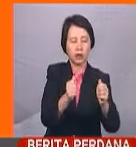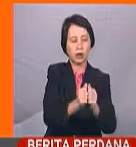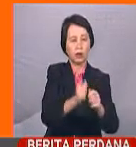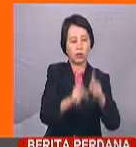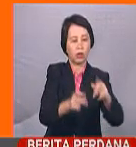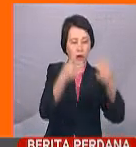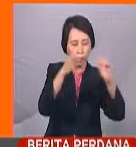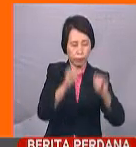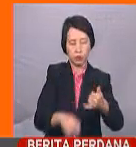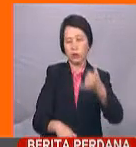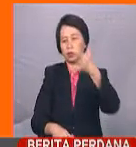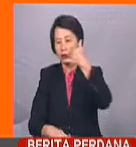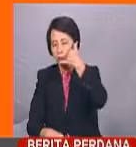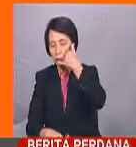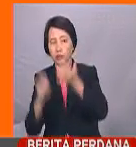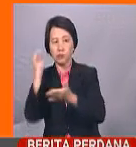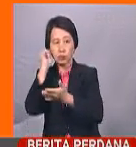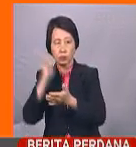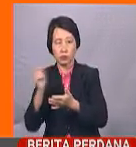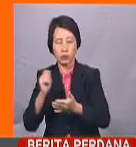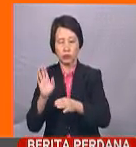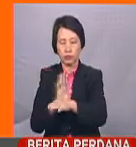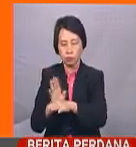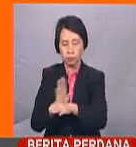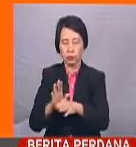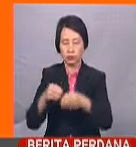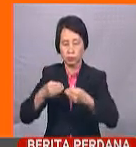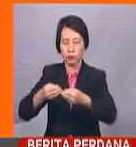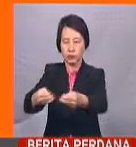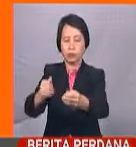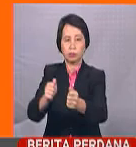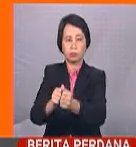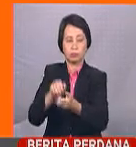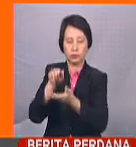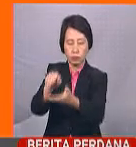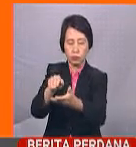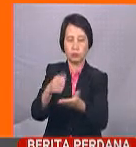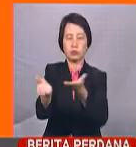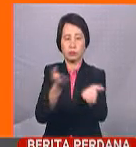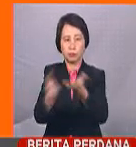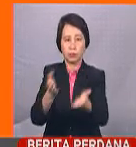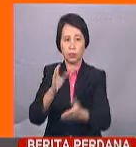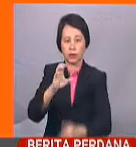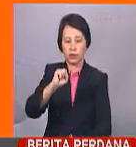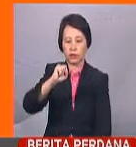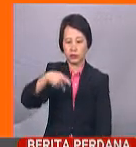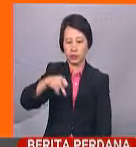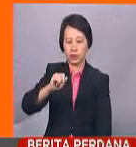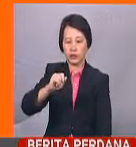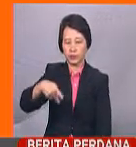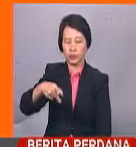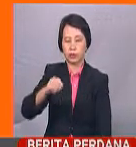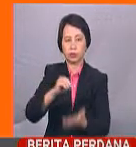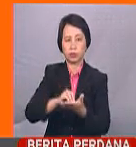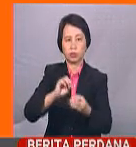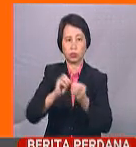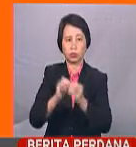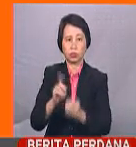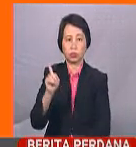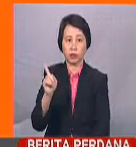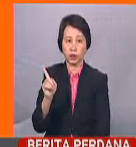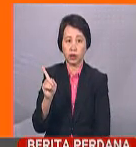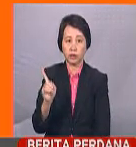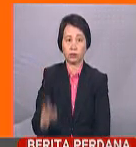ramai boleh menghubungi Sekretariat Perdagangan Pengedaran dan Industri Perkhidmatan SPIP di Talian Tertera.